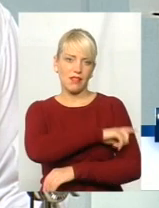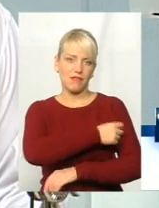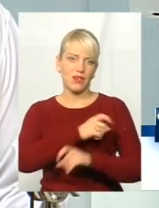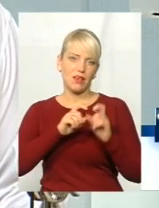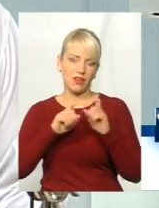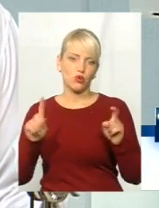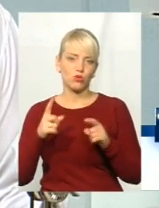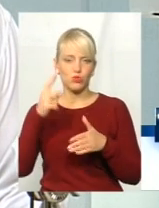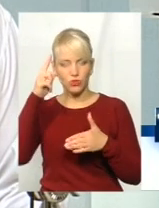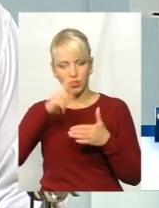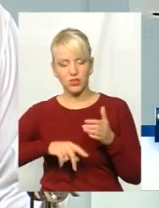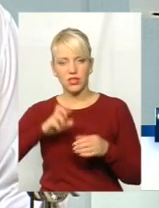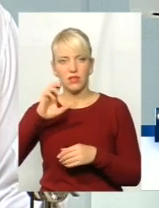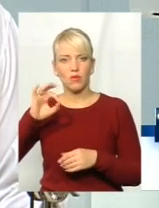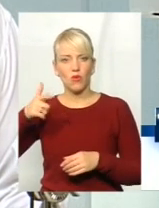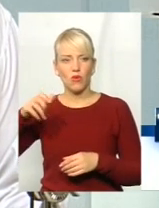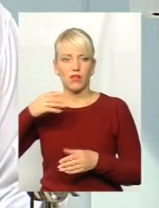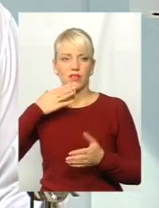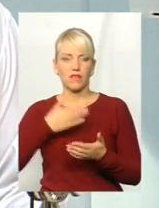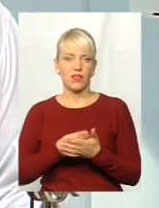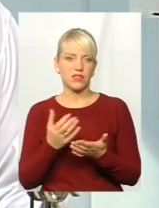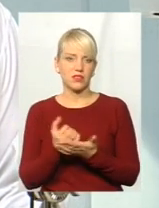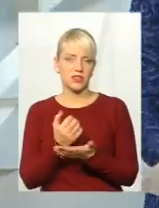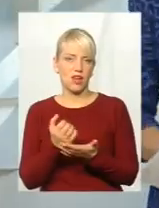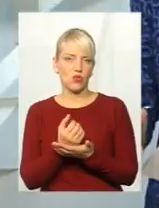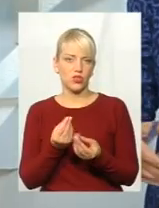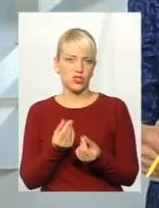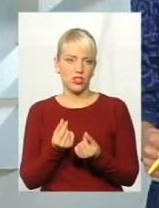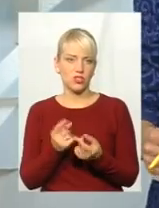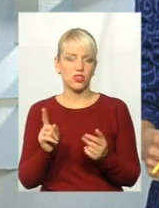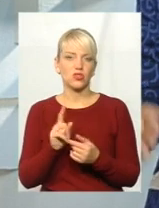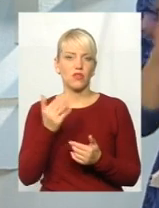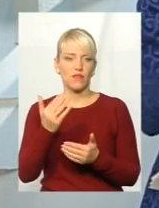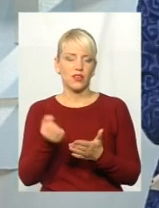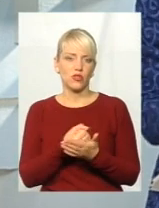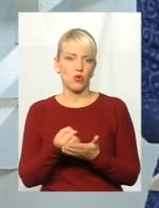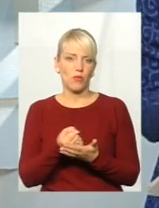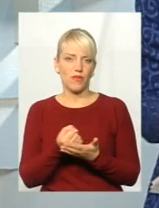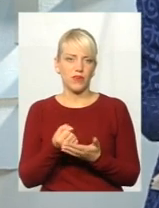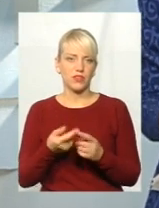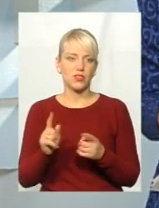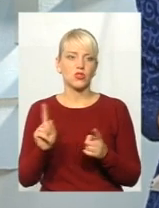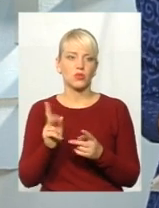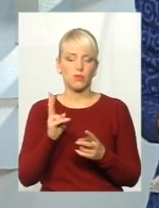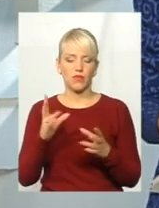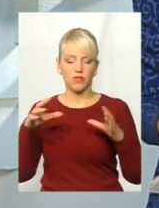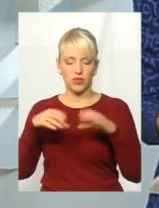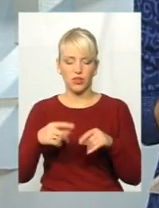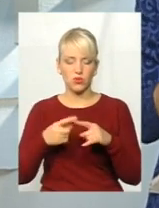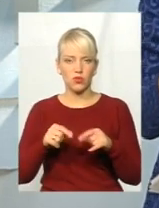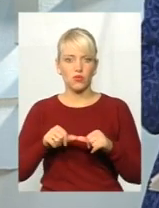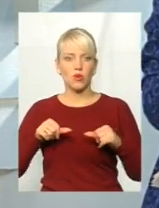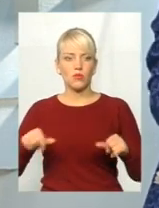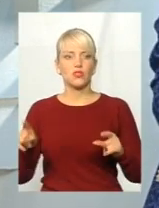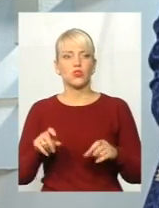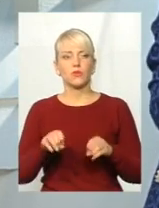і на власні якісь заощадження. Дійсно, зараз... ви хочете, чого ви домагаєтесь? Хто має увійти в ту комісію для того,